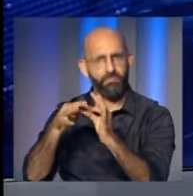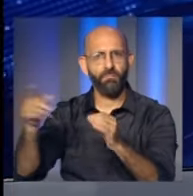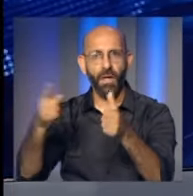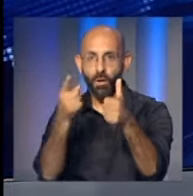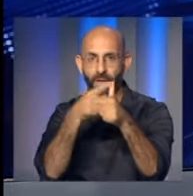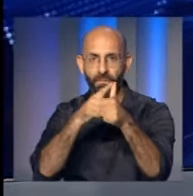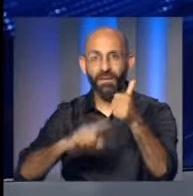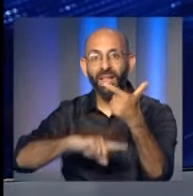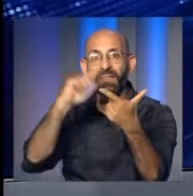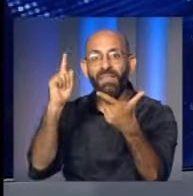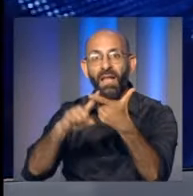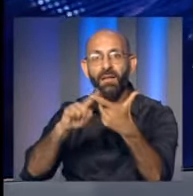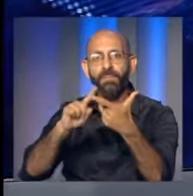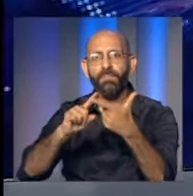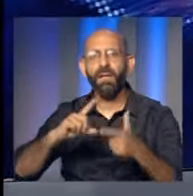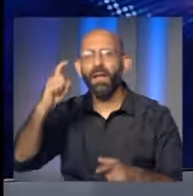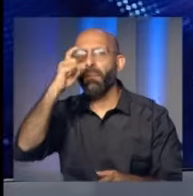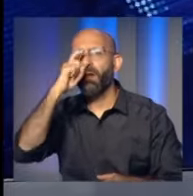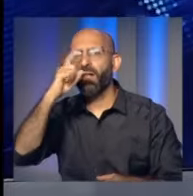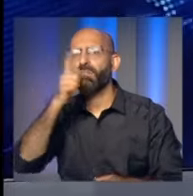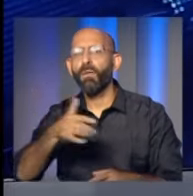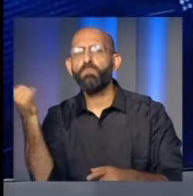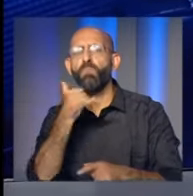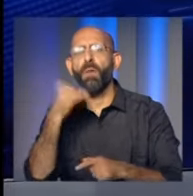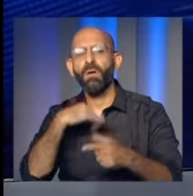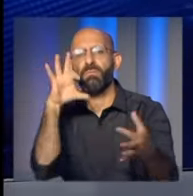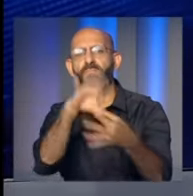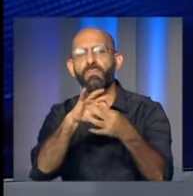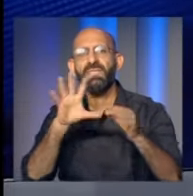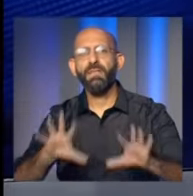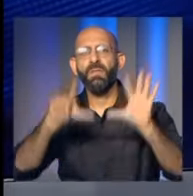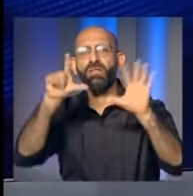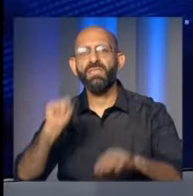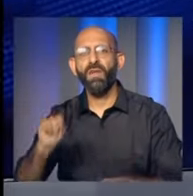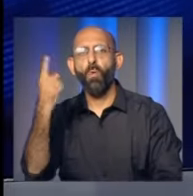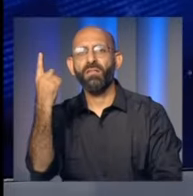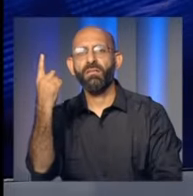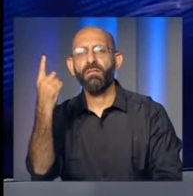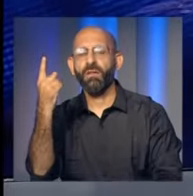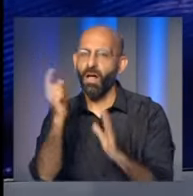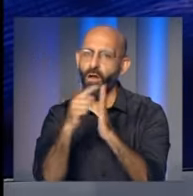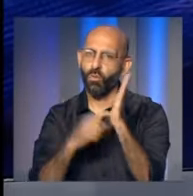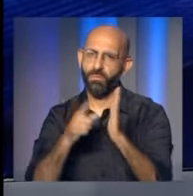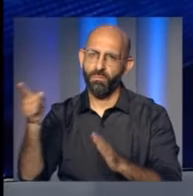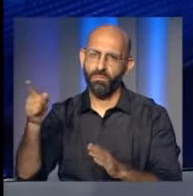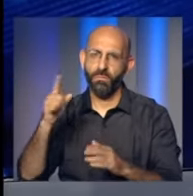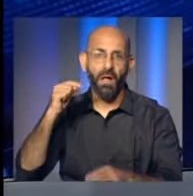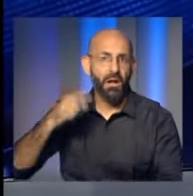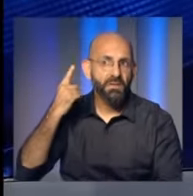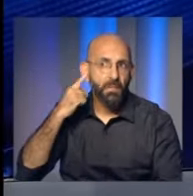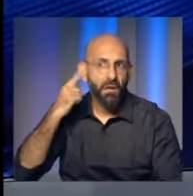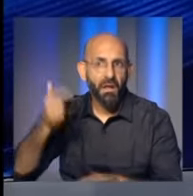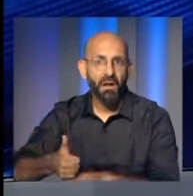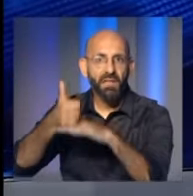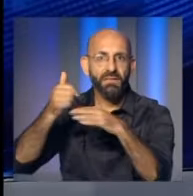رئيسي للاستقرار في المنطقة بر أكد التمسك بالـ 17-01 وعلى قاعدة التطبيق المتوازن